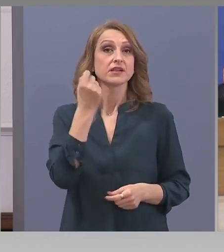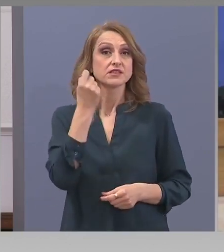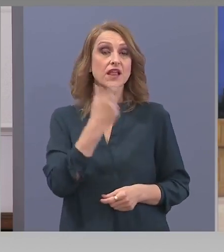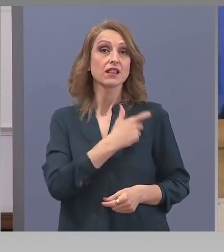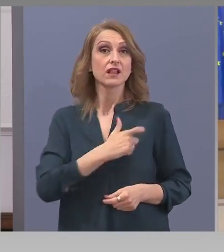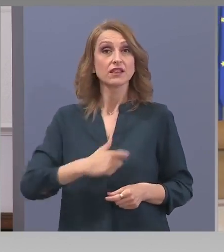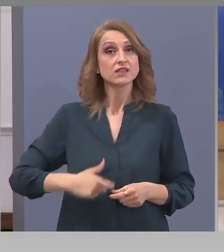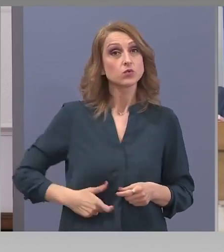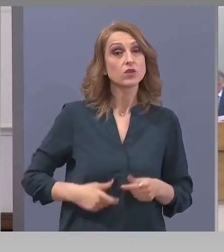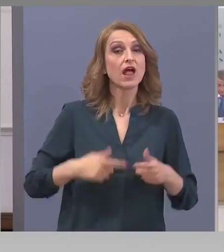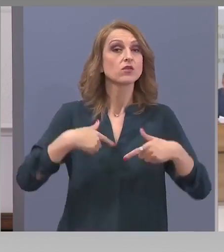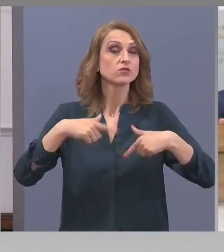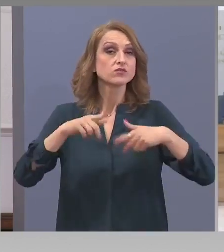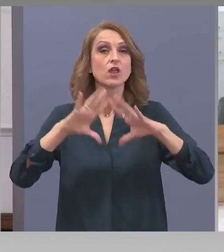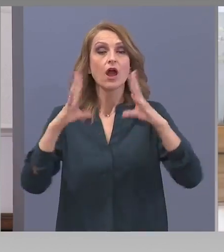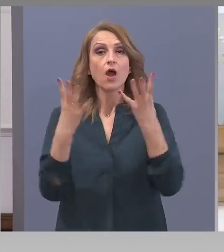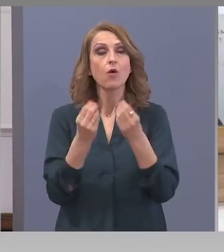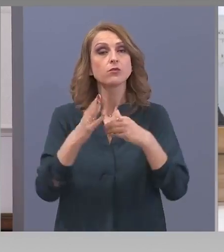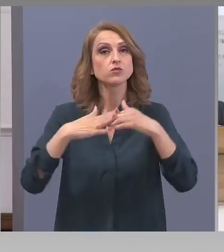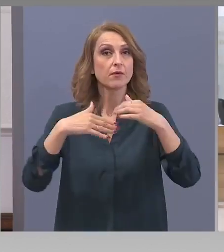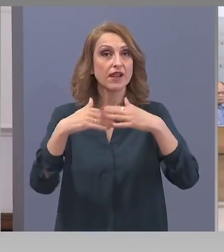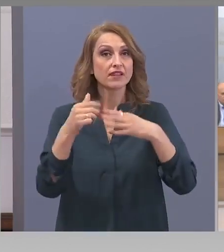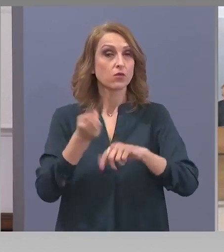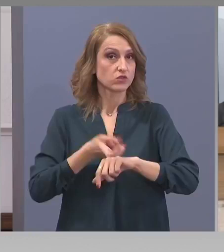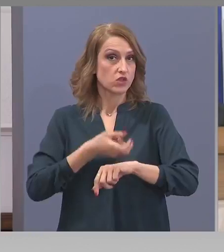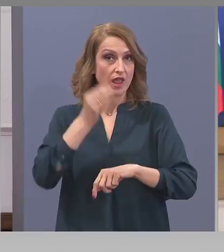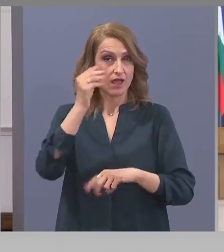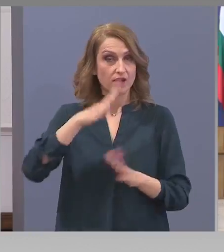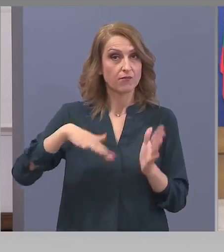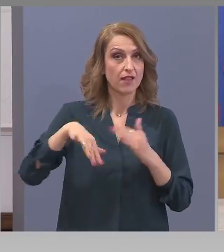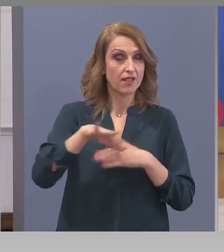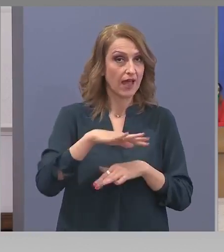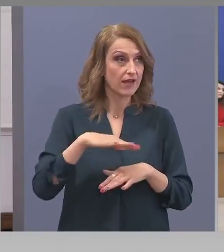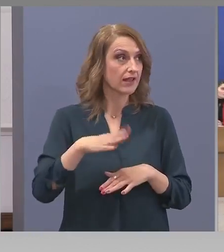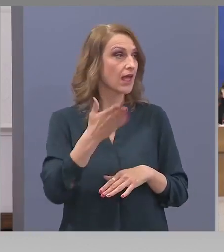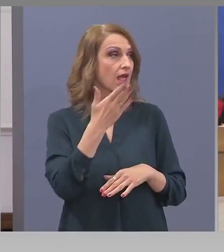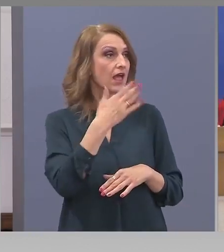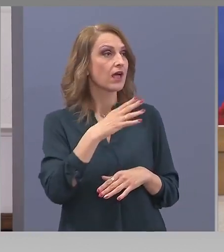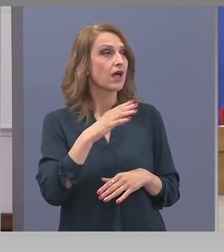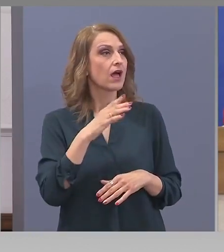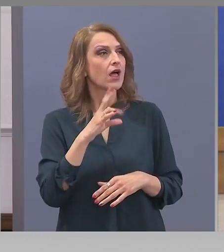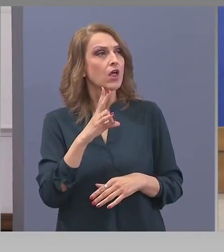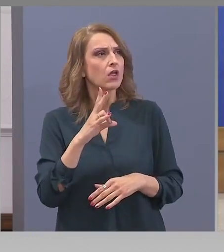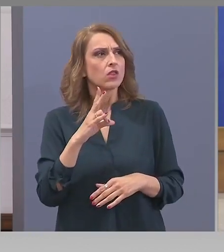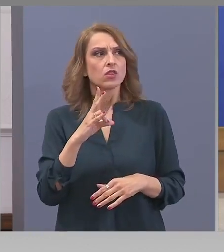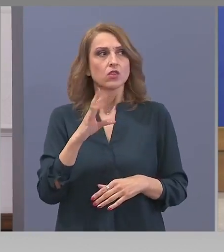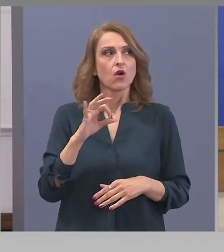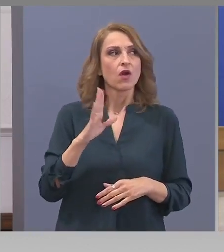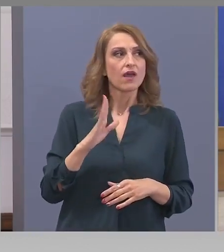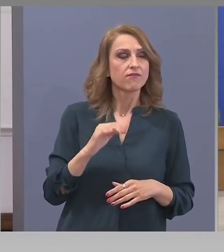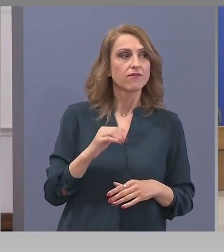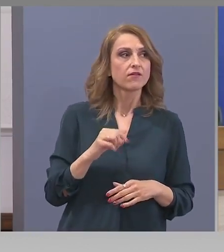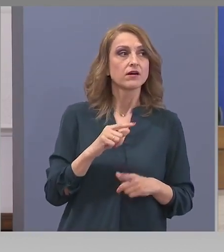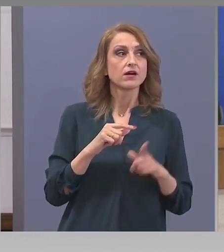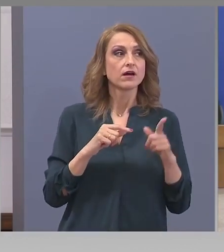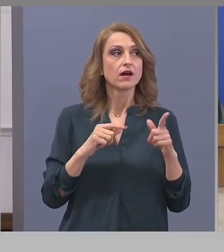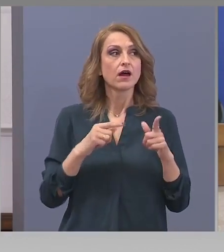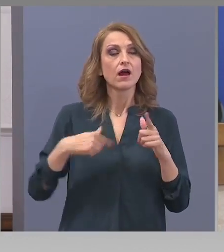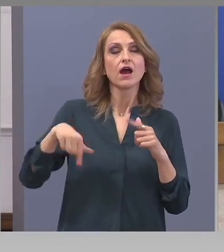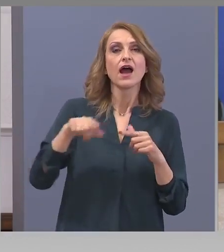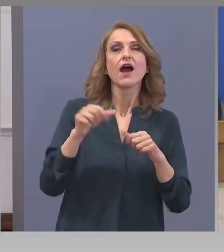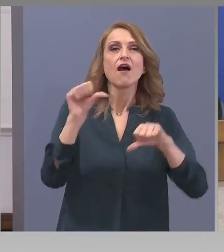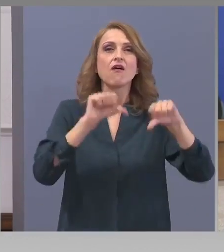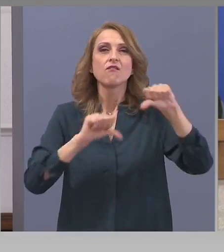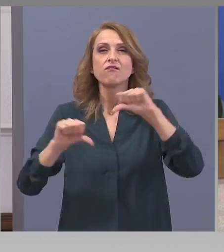общо практикуващи лекари в България. Професор Георги Момейков. Фармаколог. Преподавател в катедрата по